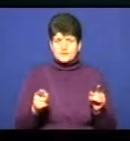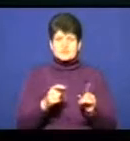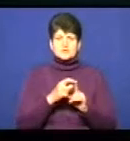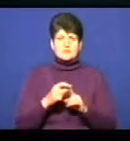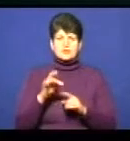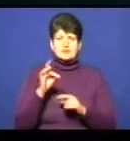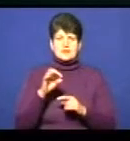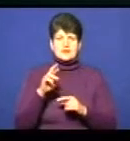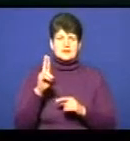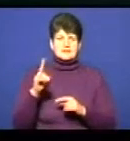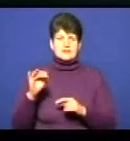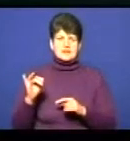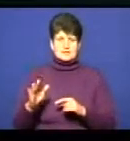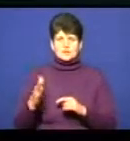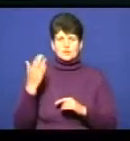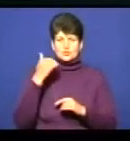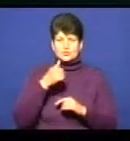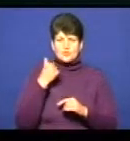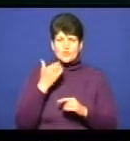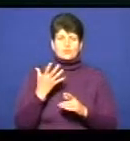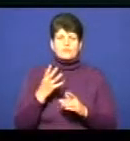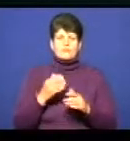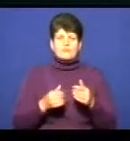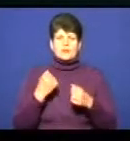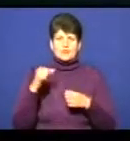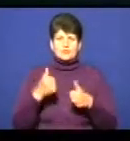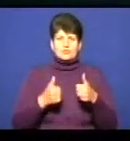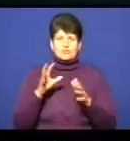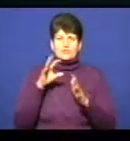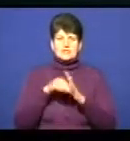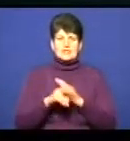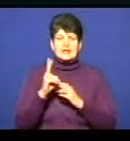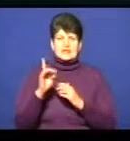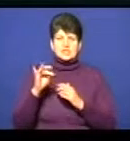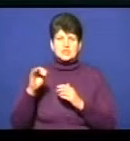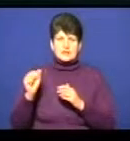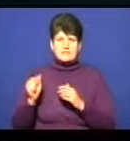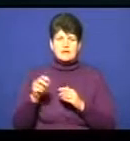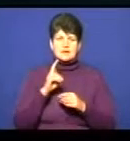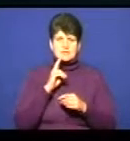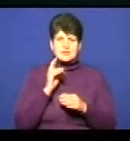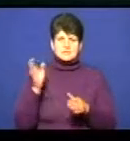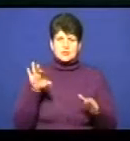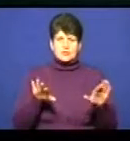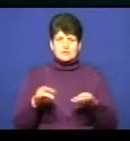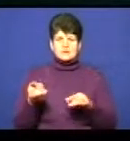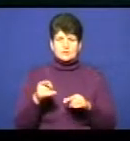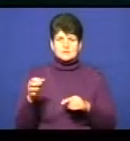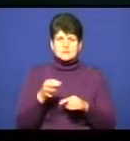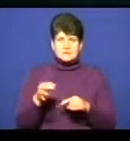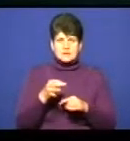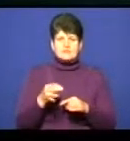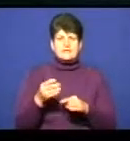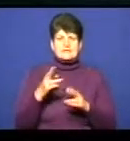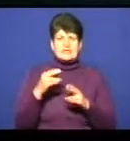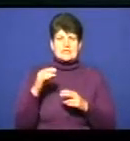Ростислава Яцкева, минулоріч в сімку переможців конкурсу війшли печера Кришталева, Кременецькі гори, Тернопільський став, Дністровський